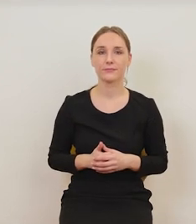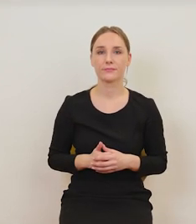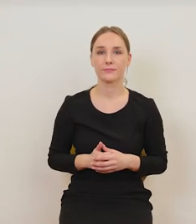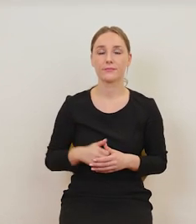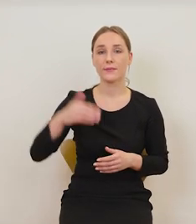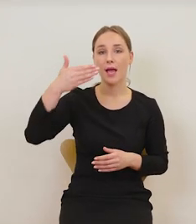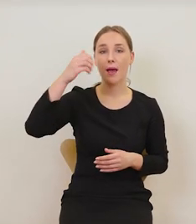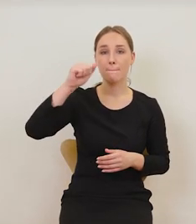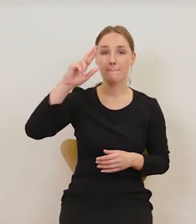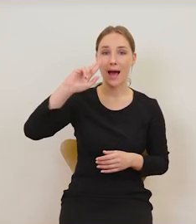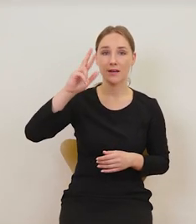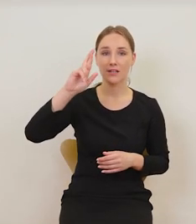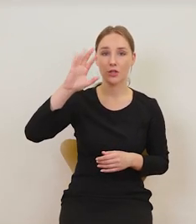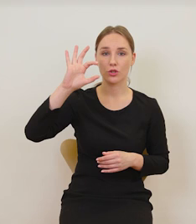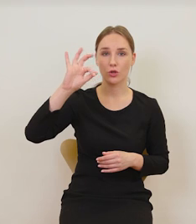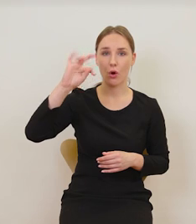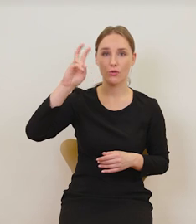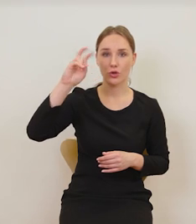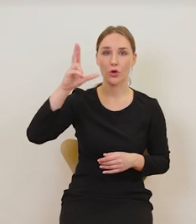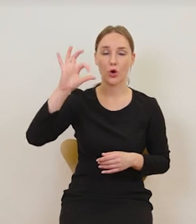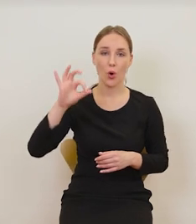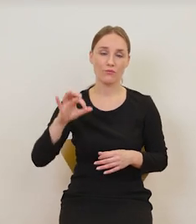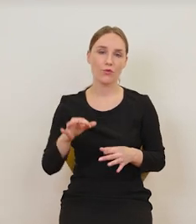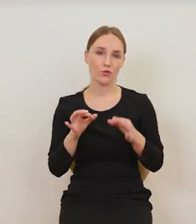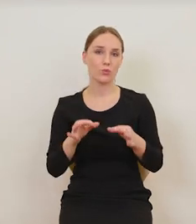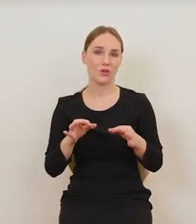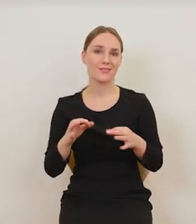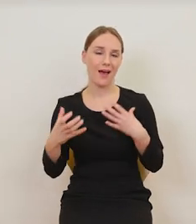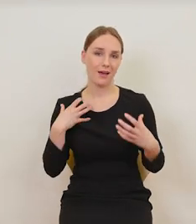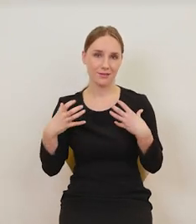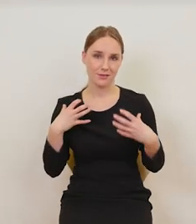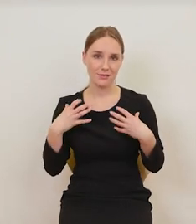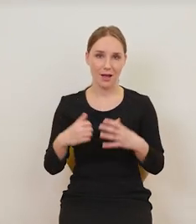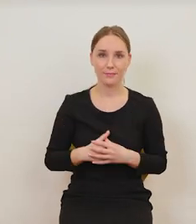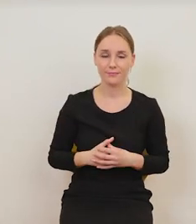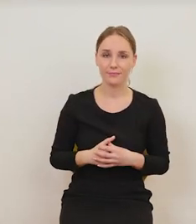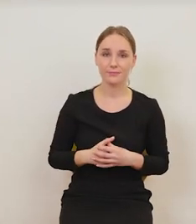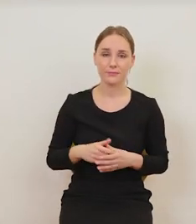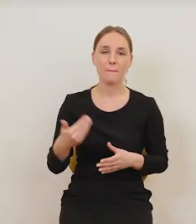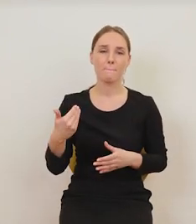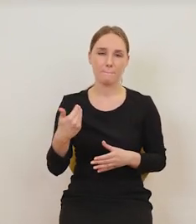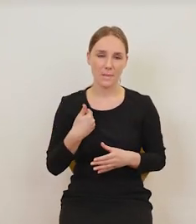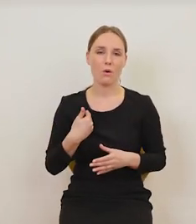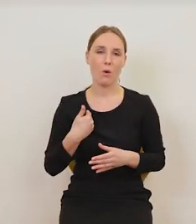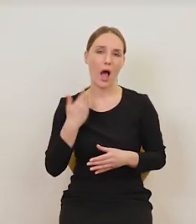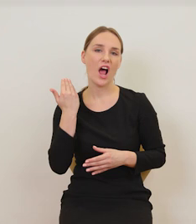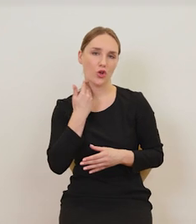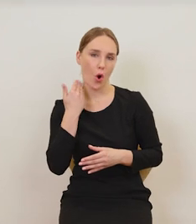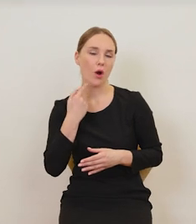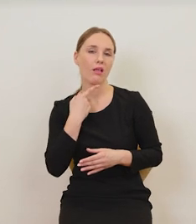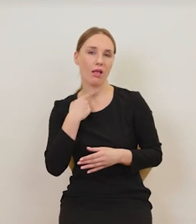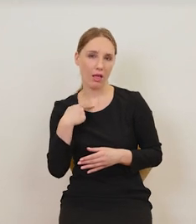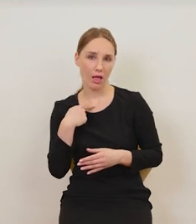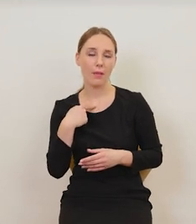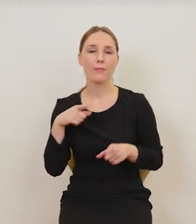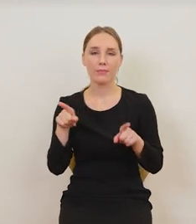Mark Rotko, całkiem współczesny artysta, który był alkoholikiem, zażywał